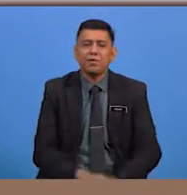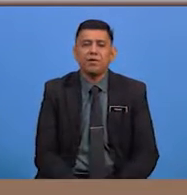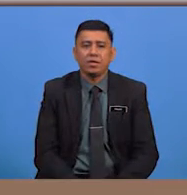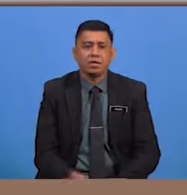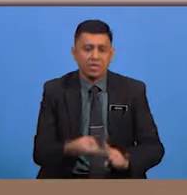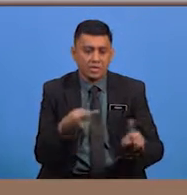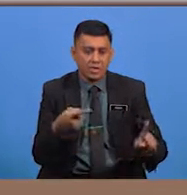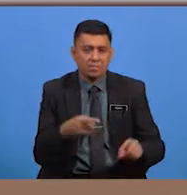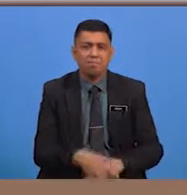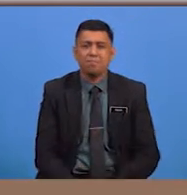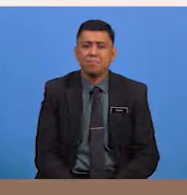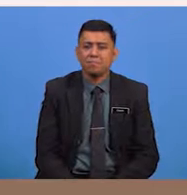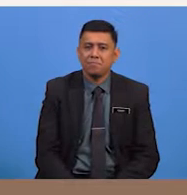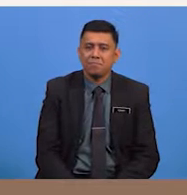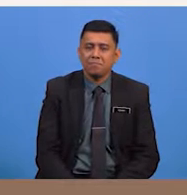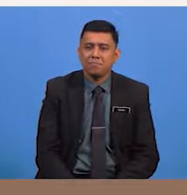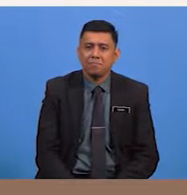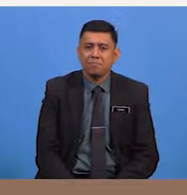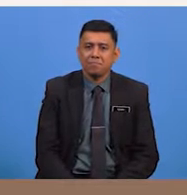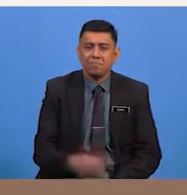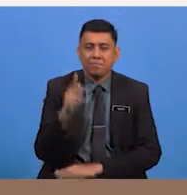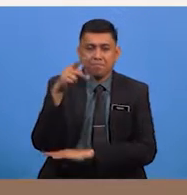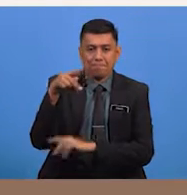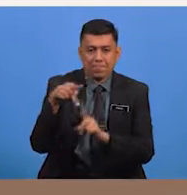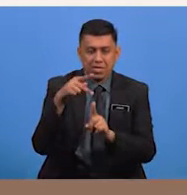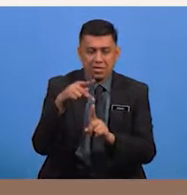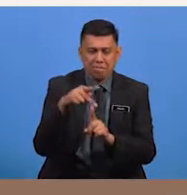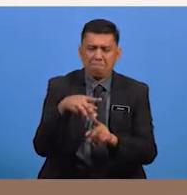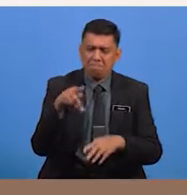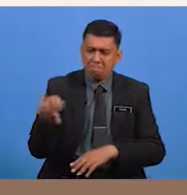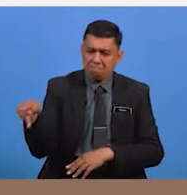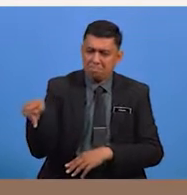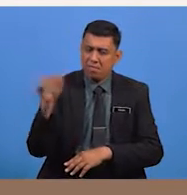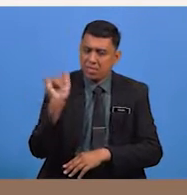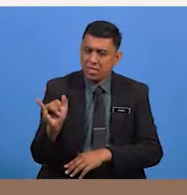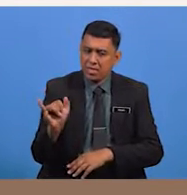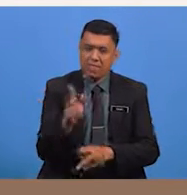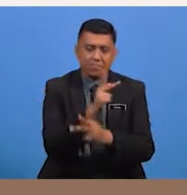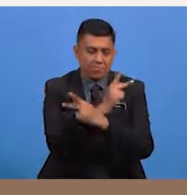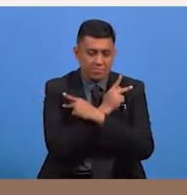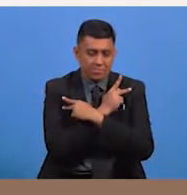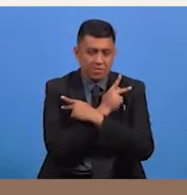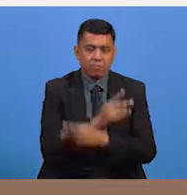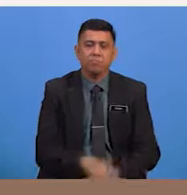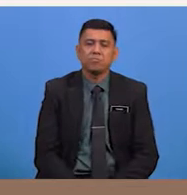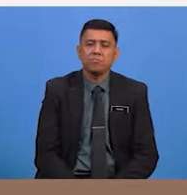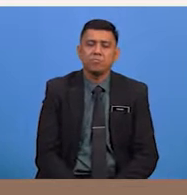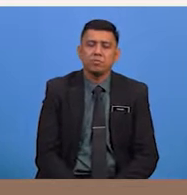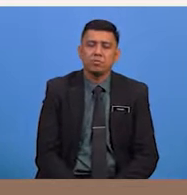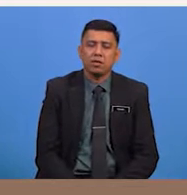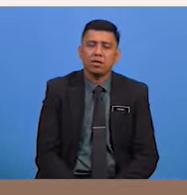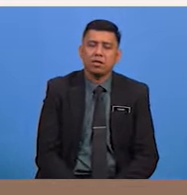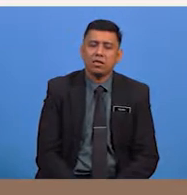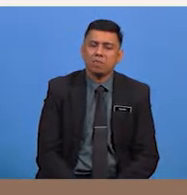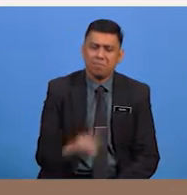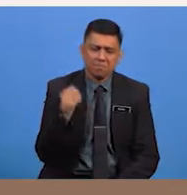Seberang Jaya. Pelajar-pelajar yang dikasihi Pada semester 1, kita